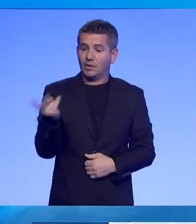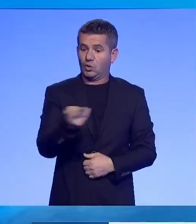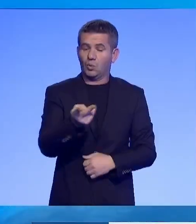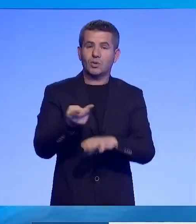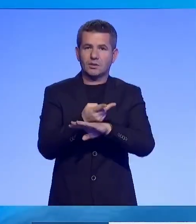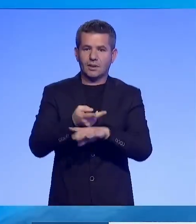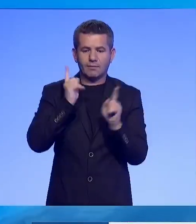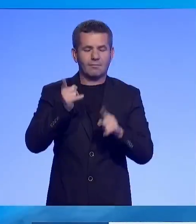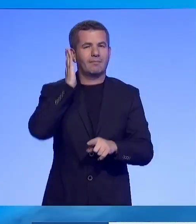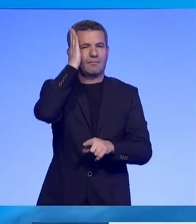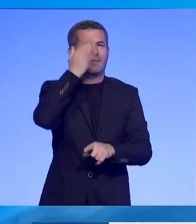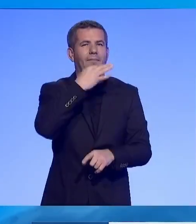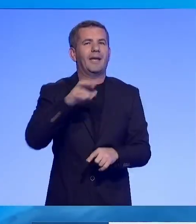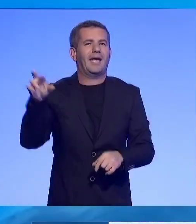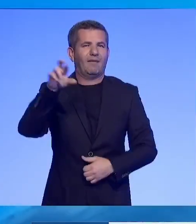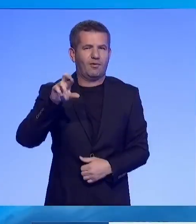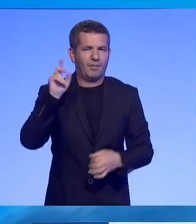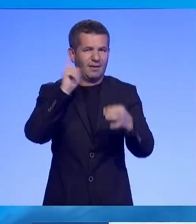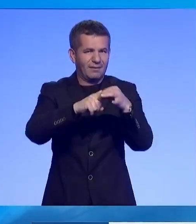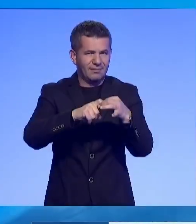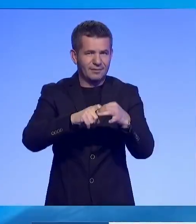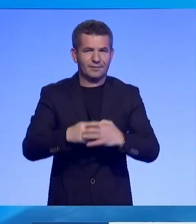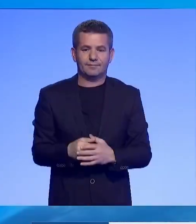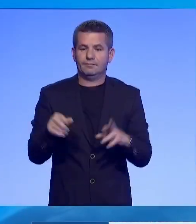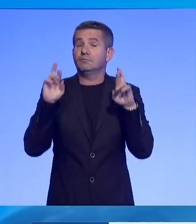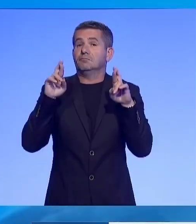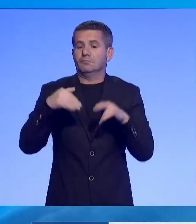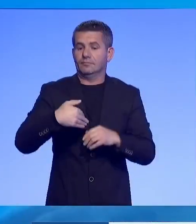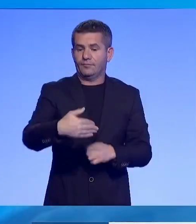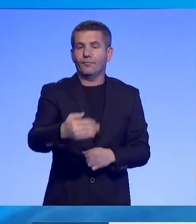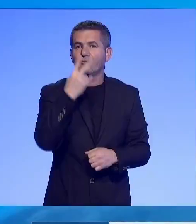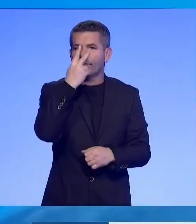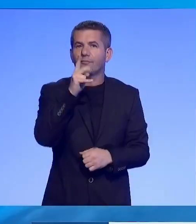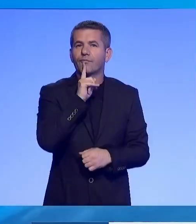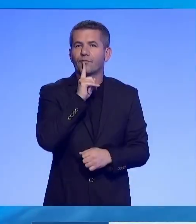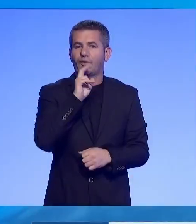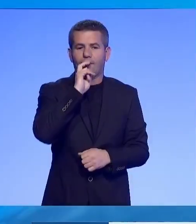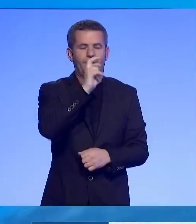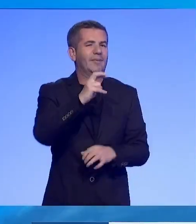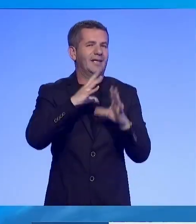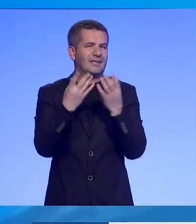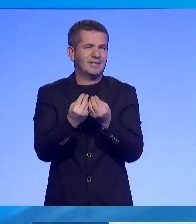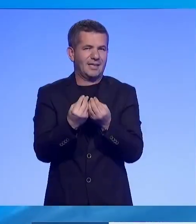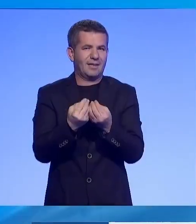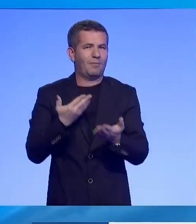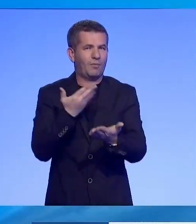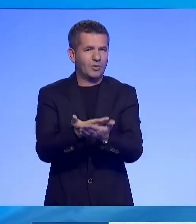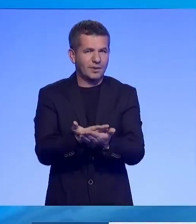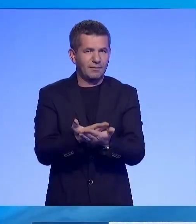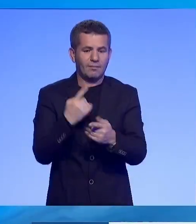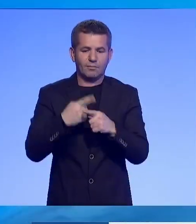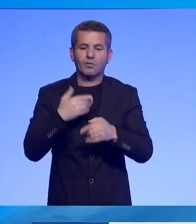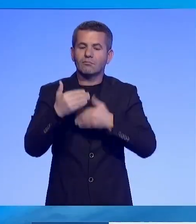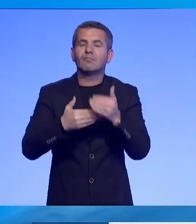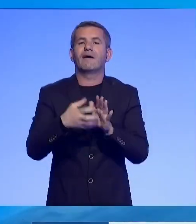të përparojnë në rrugën e tyre evropiane. Shpresoj që gjatë ditëve të arshme të shojmë cilat janë përgjigjit e paljeve për këtë propozim dhe të e